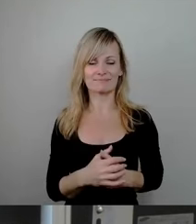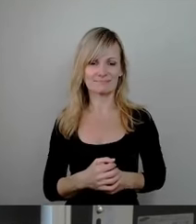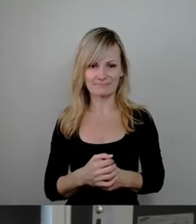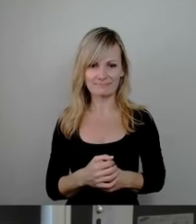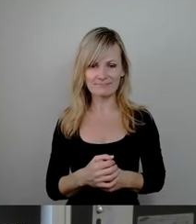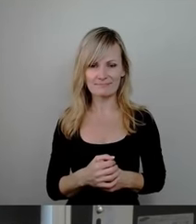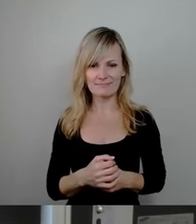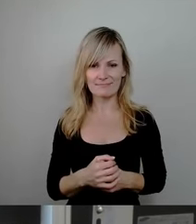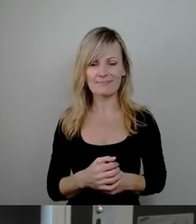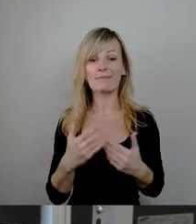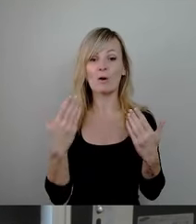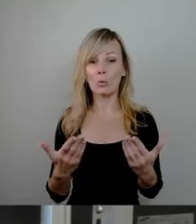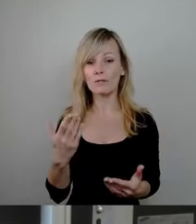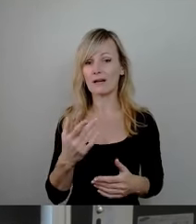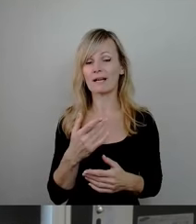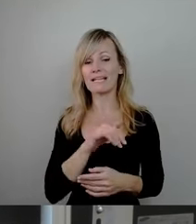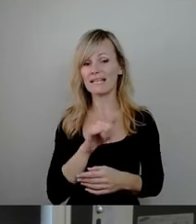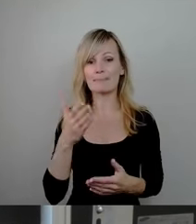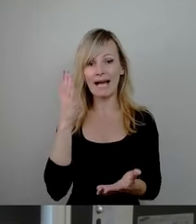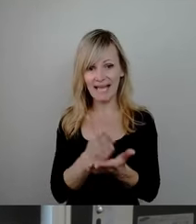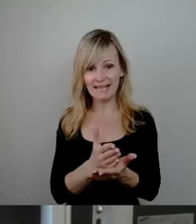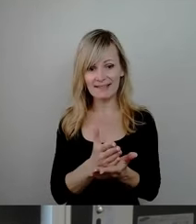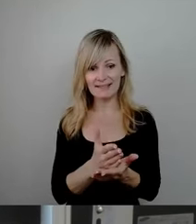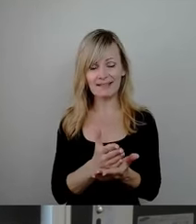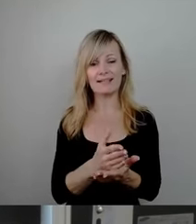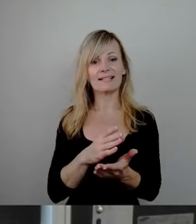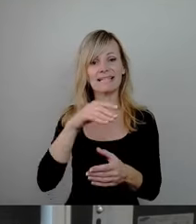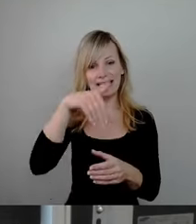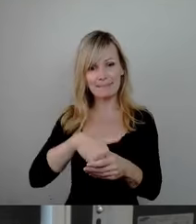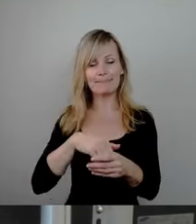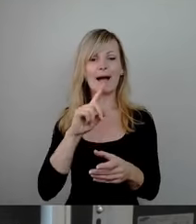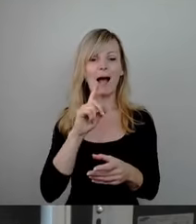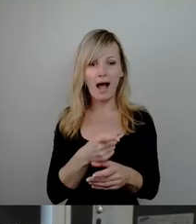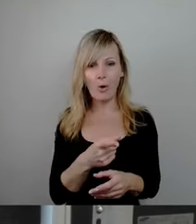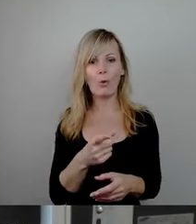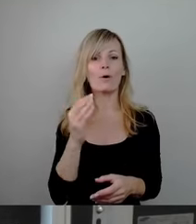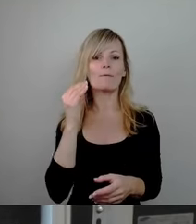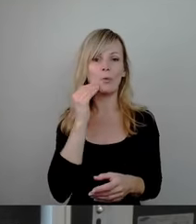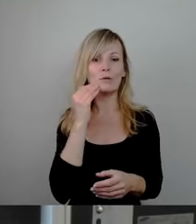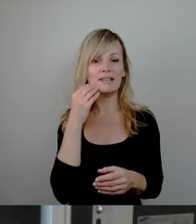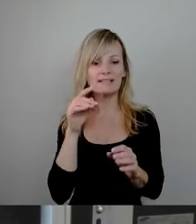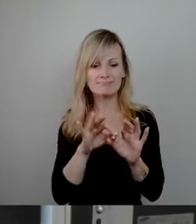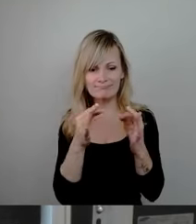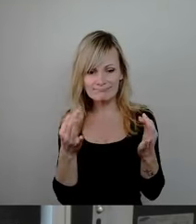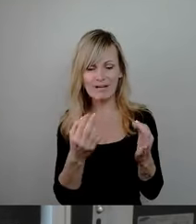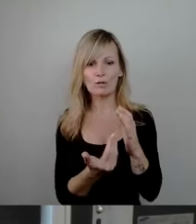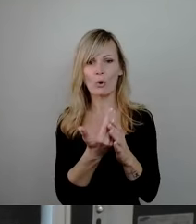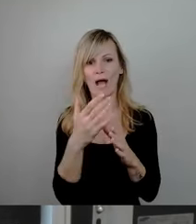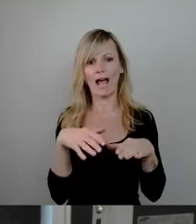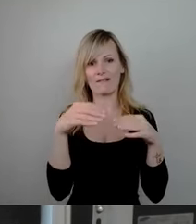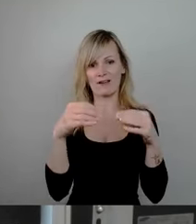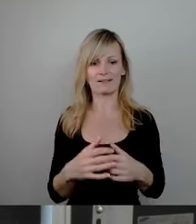sagen, jedem Ende wohnt auch ein Anfang inne. Oder man könnte es auch sagen, Gott oder